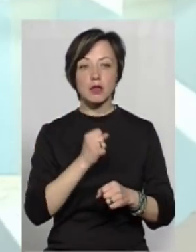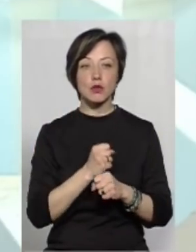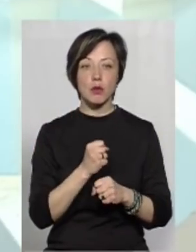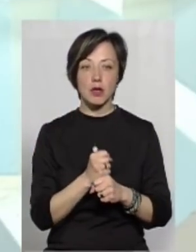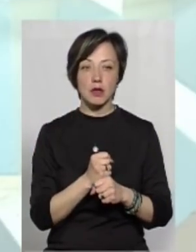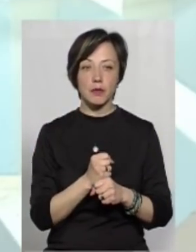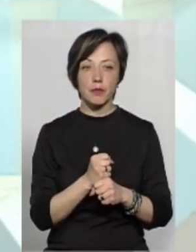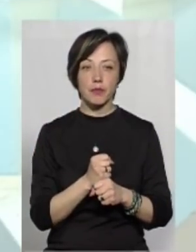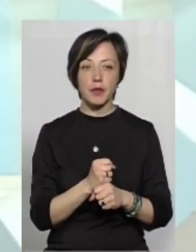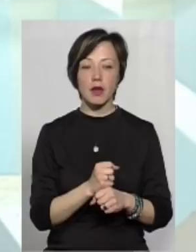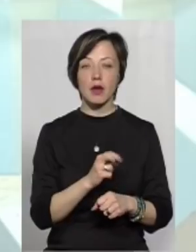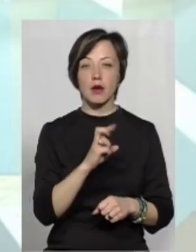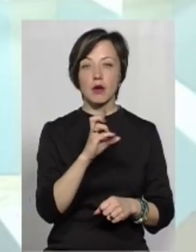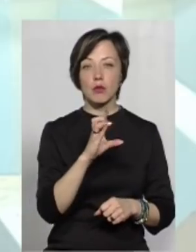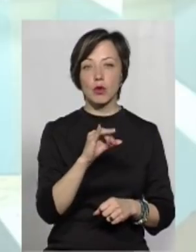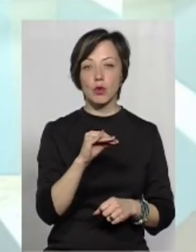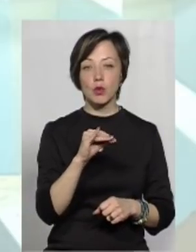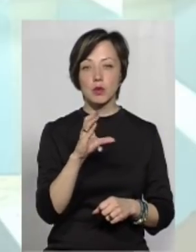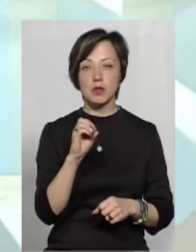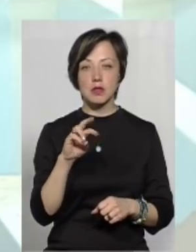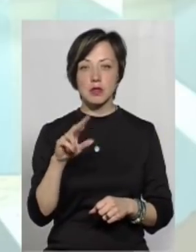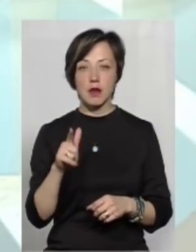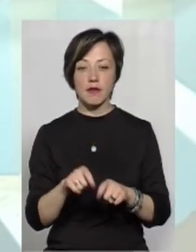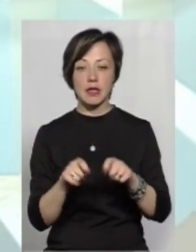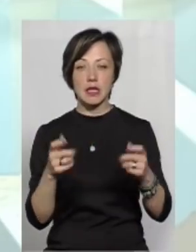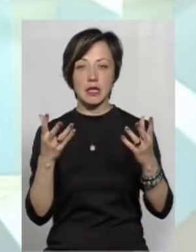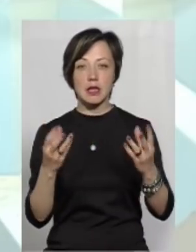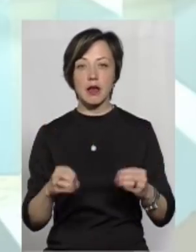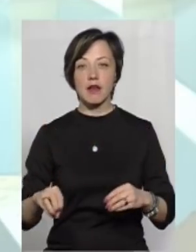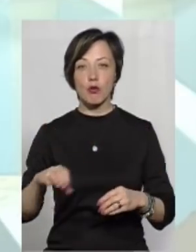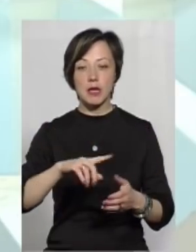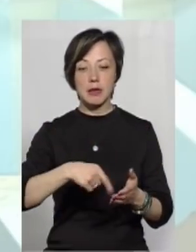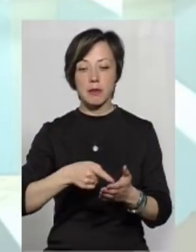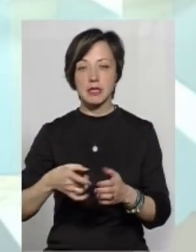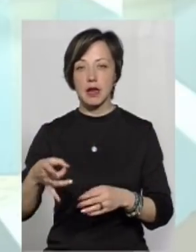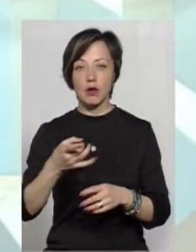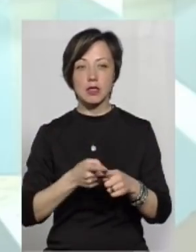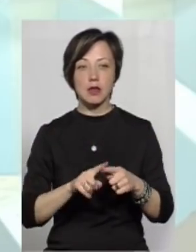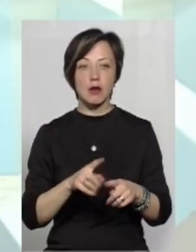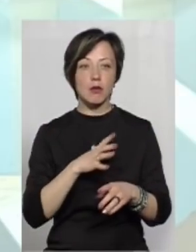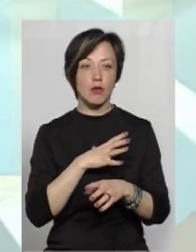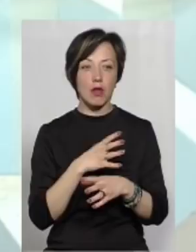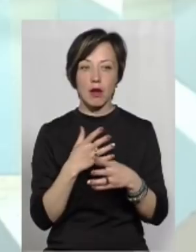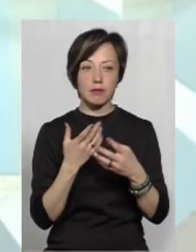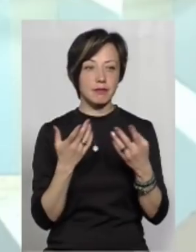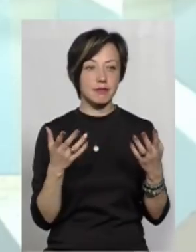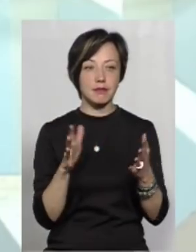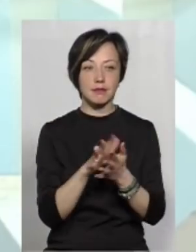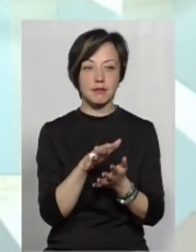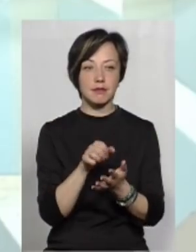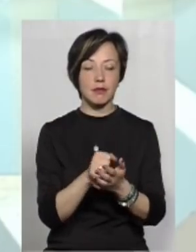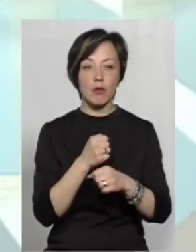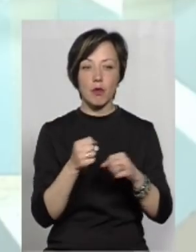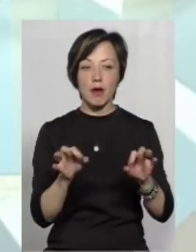зробила в Брюсселі на відкритих днях європейських міст і регіонів. Це була бомба, тому що